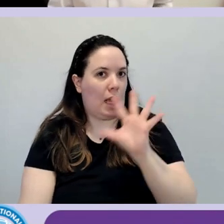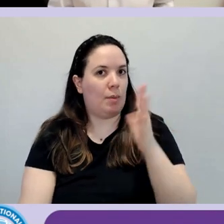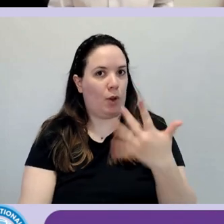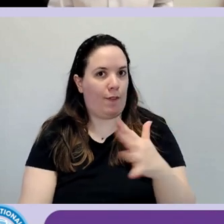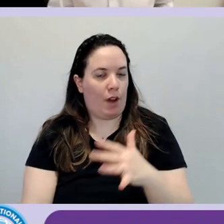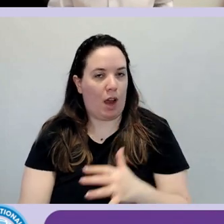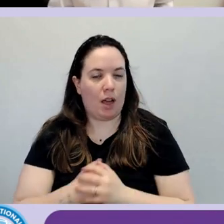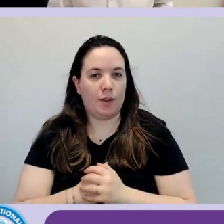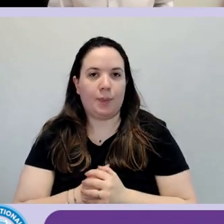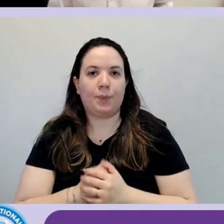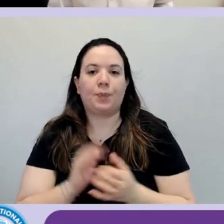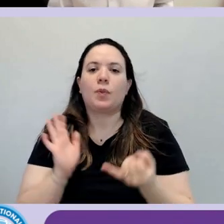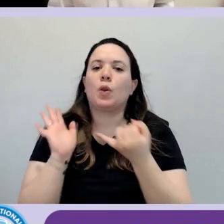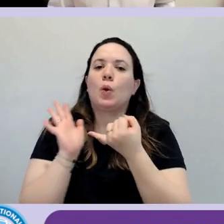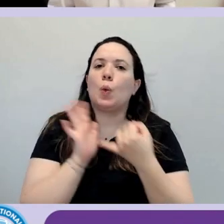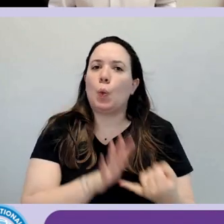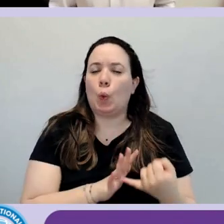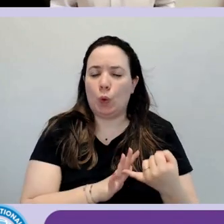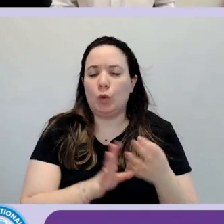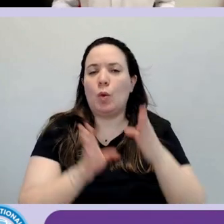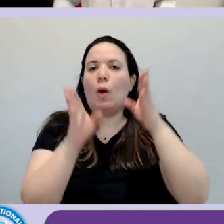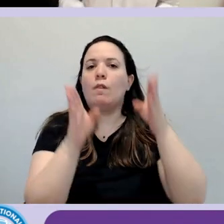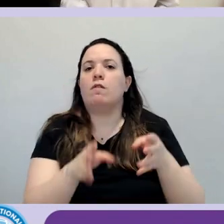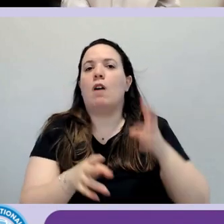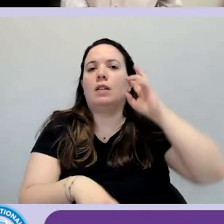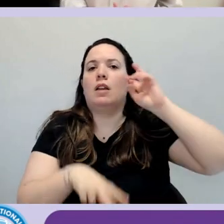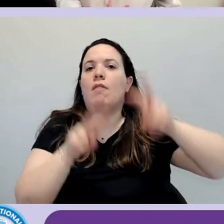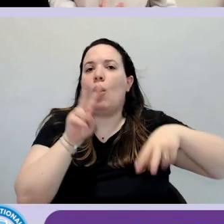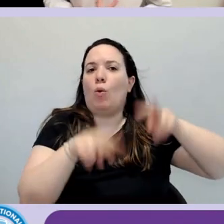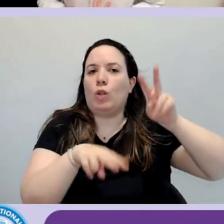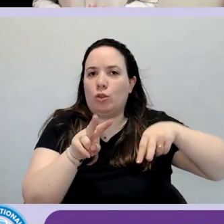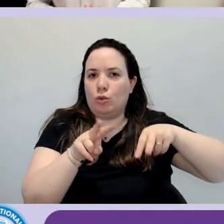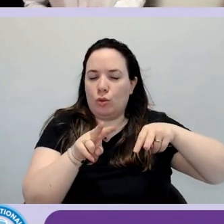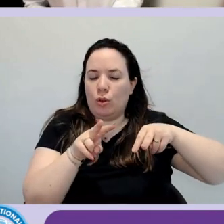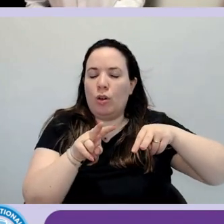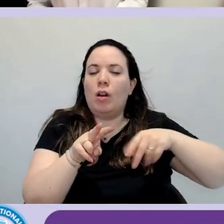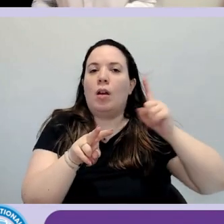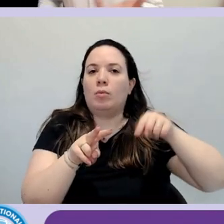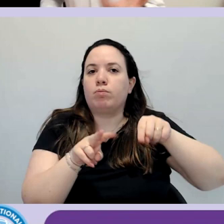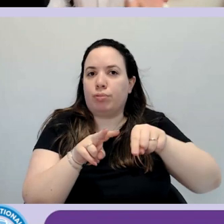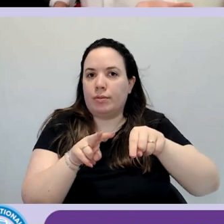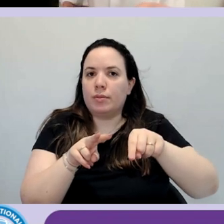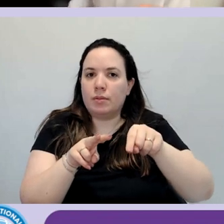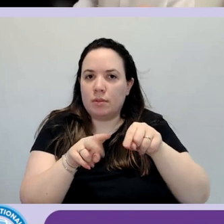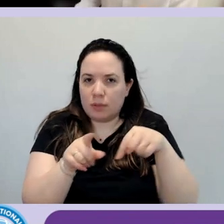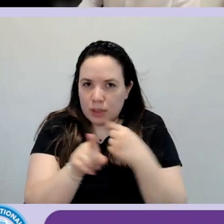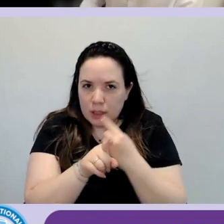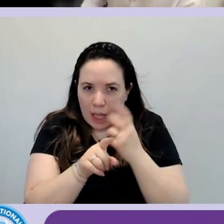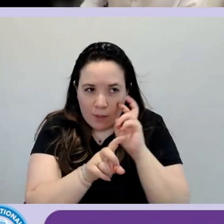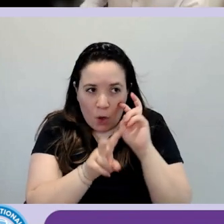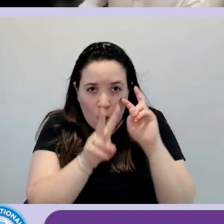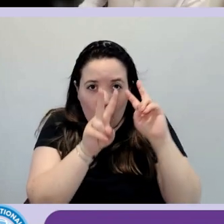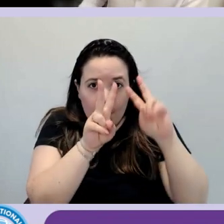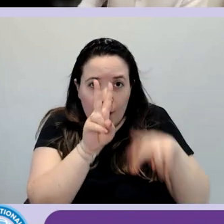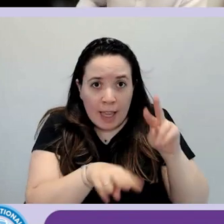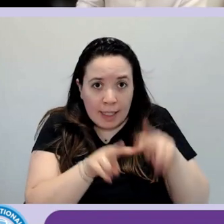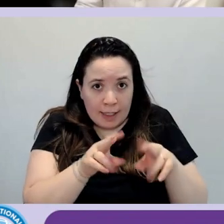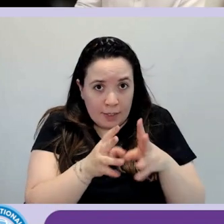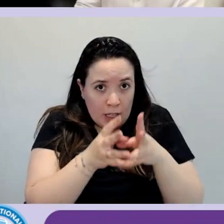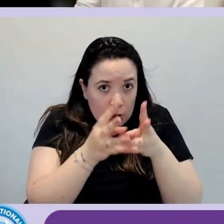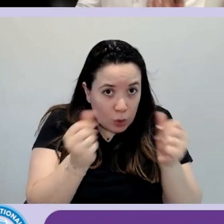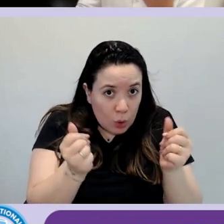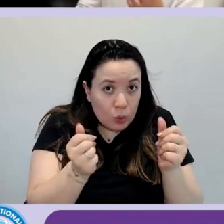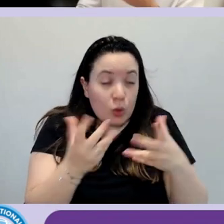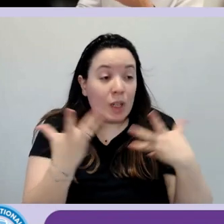non ultimo, la parte di valutazione. Anche in questo caso io dovrò verificare le soluzioni con le